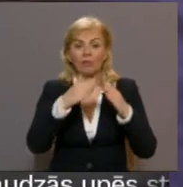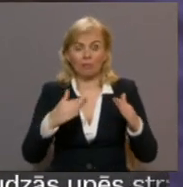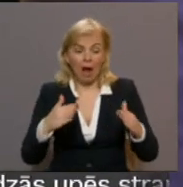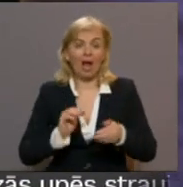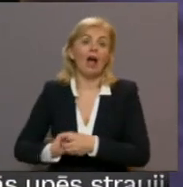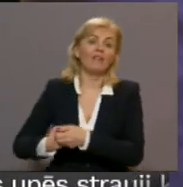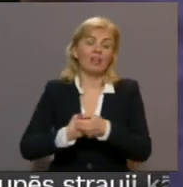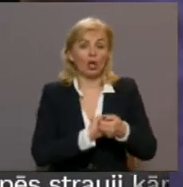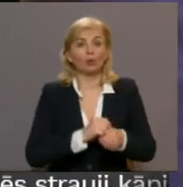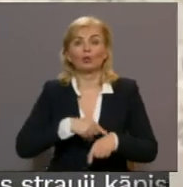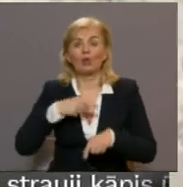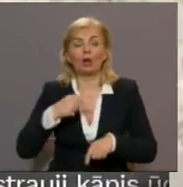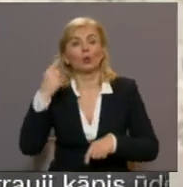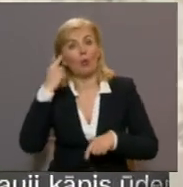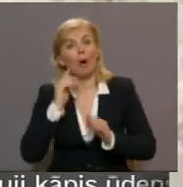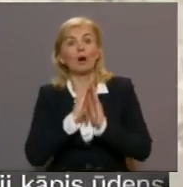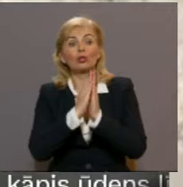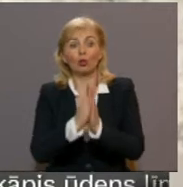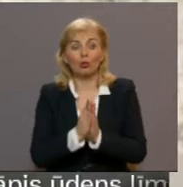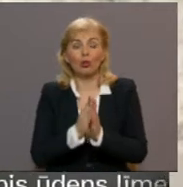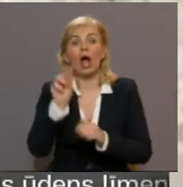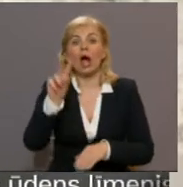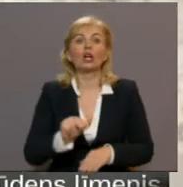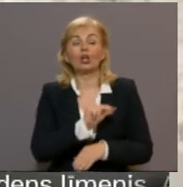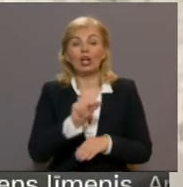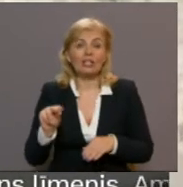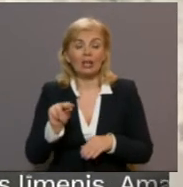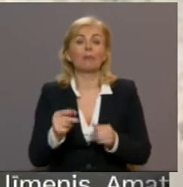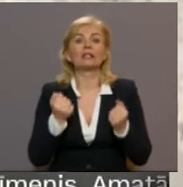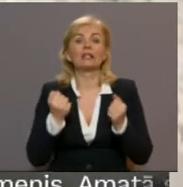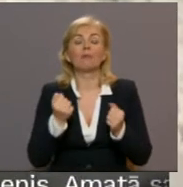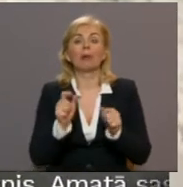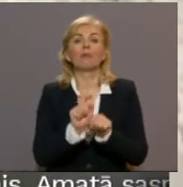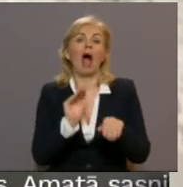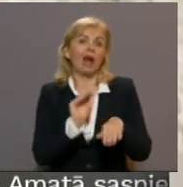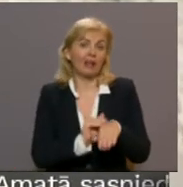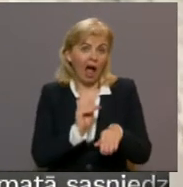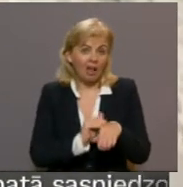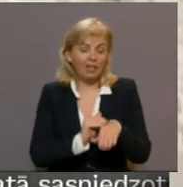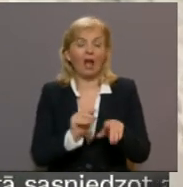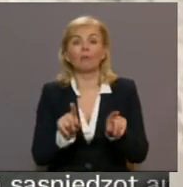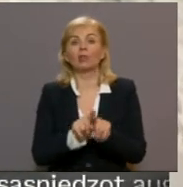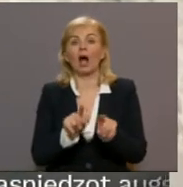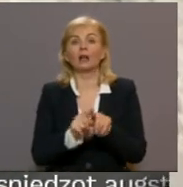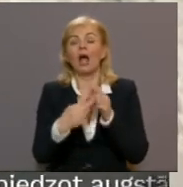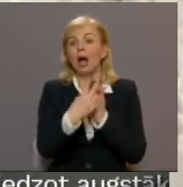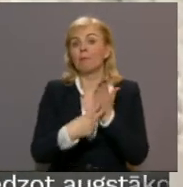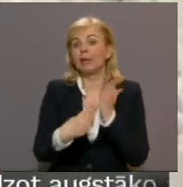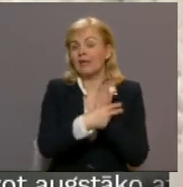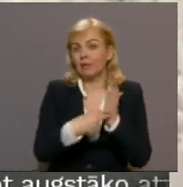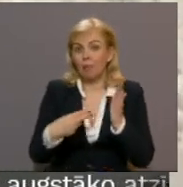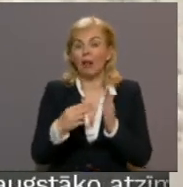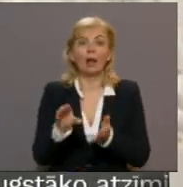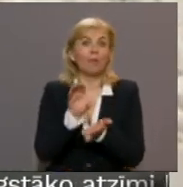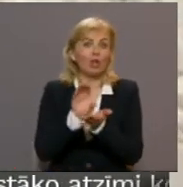sajūtās, domās un lūkšanās. Kā ik vienam kristētim, tas ir stiprinājums un atgādinājums par to, jo bībeli ir tik